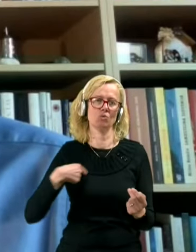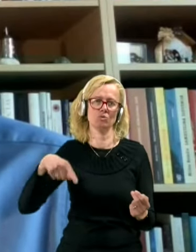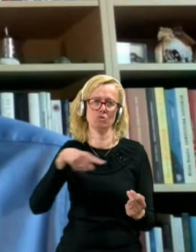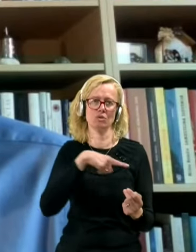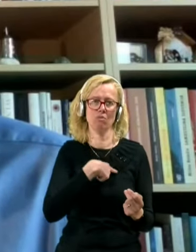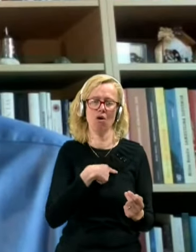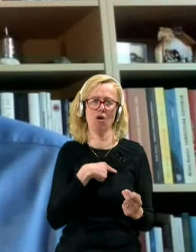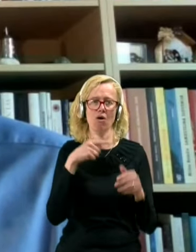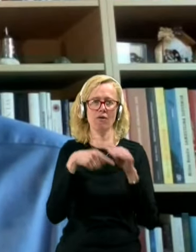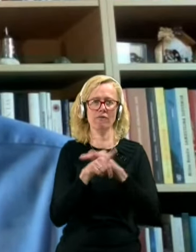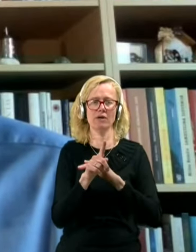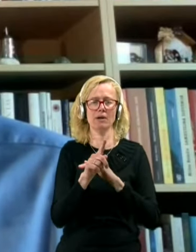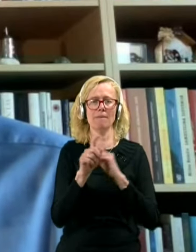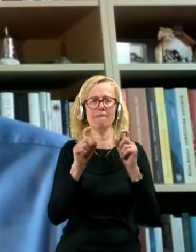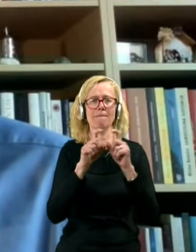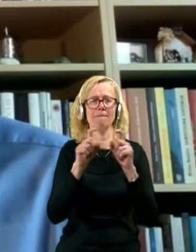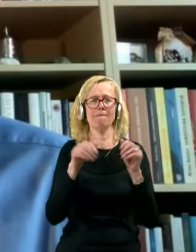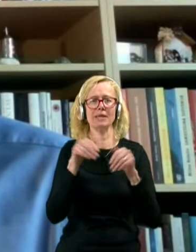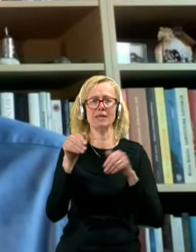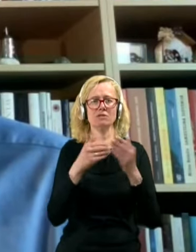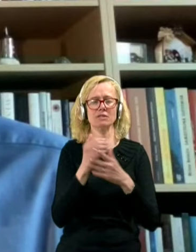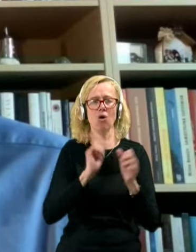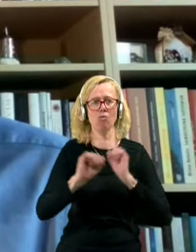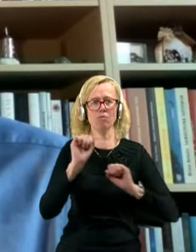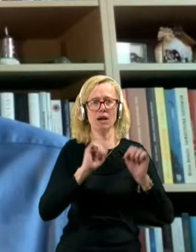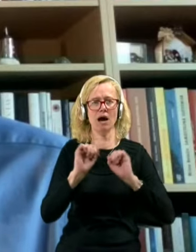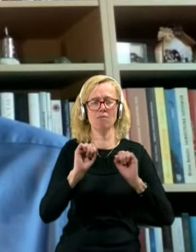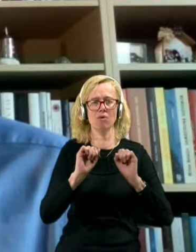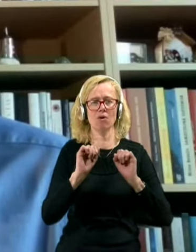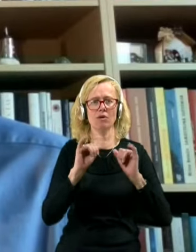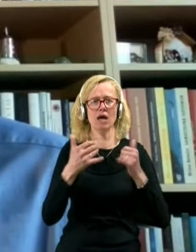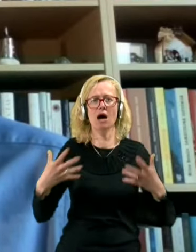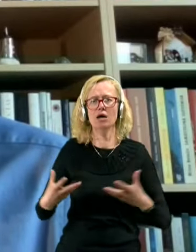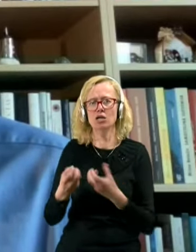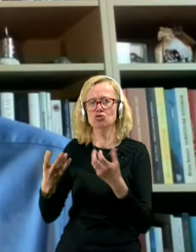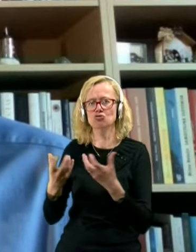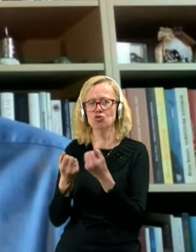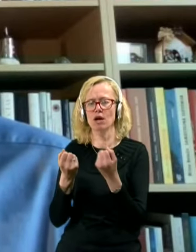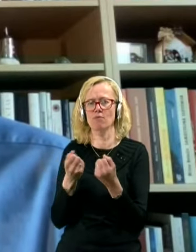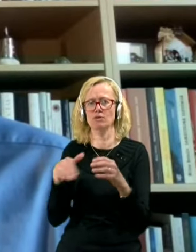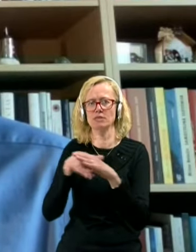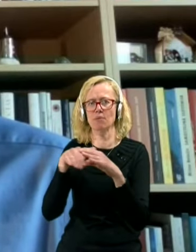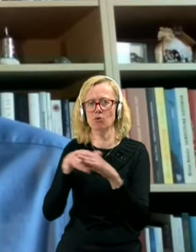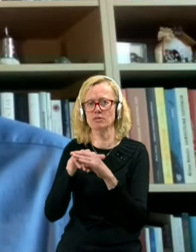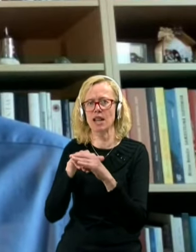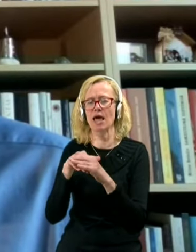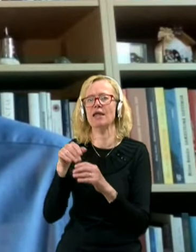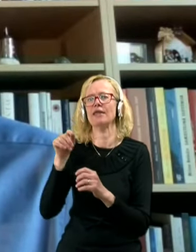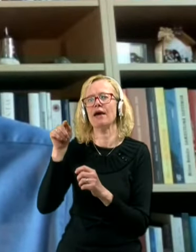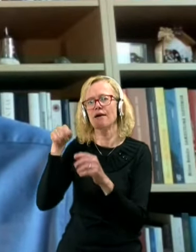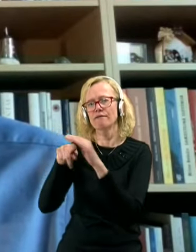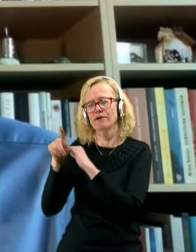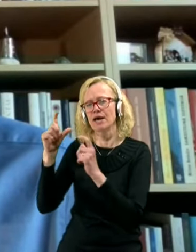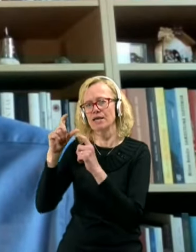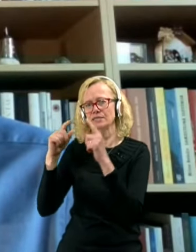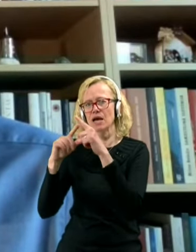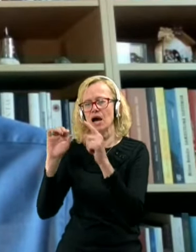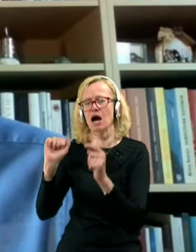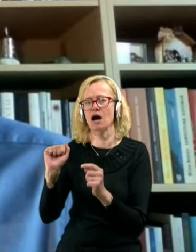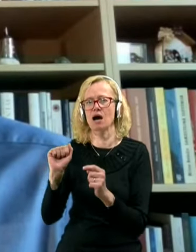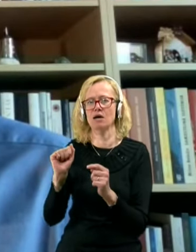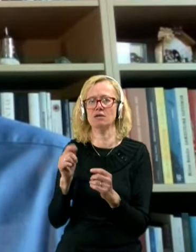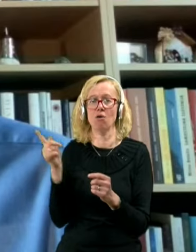ministerstvu za obrambo za to, da rešujemo zaposlene na STA-ju, če je že direktor Veselinovič noče začel